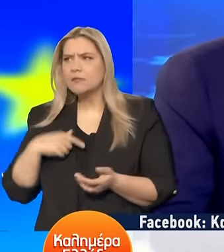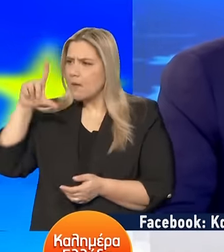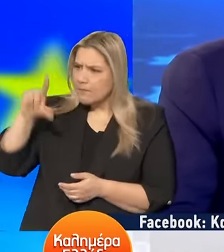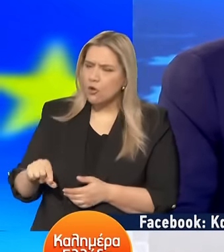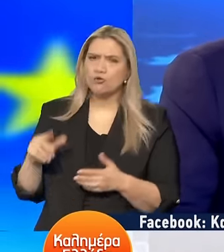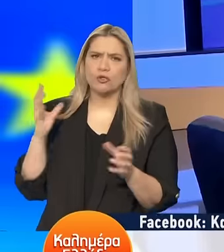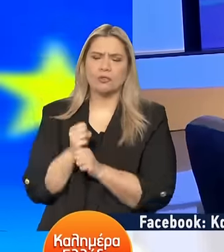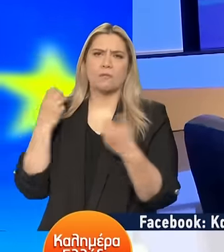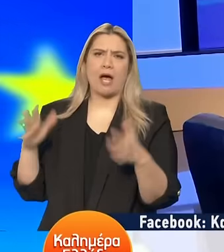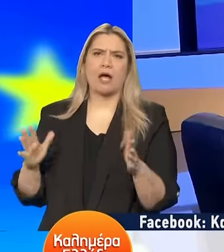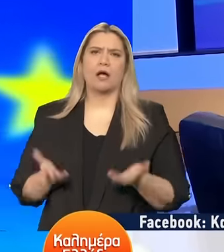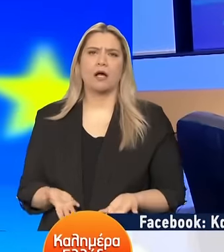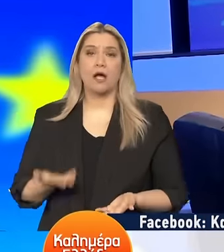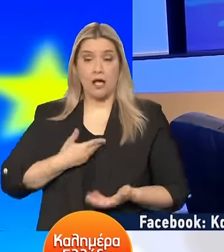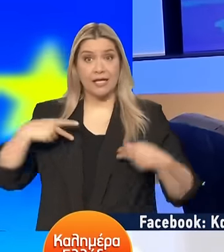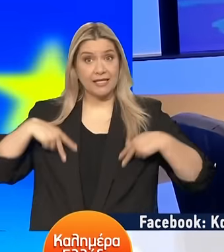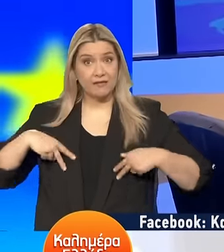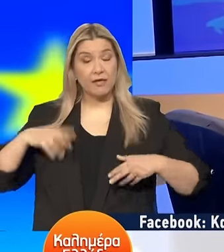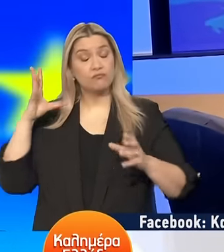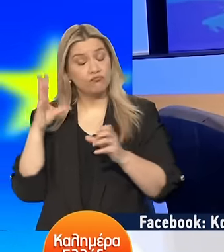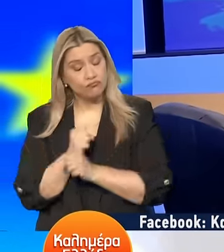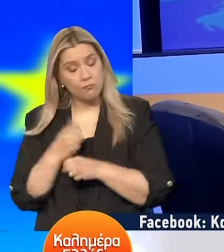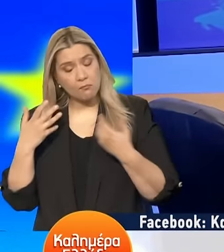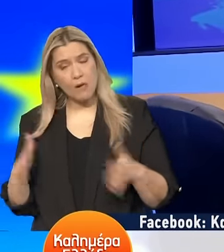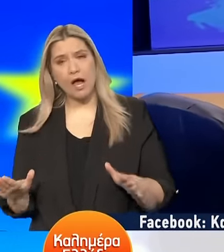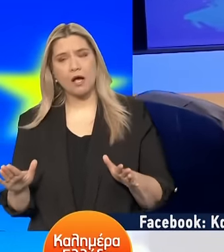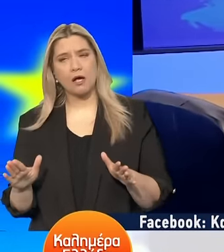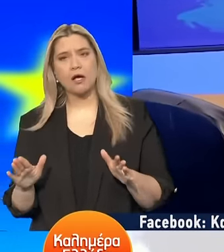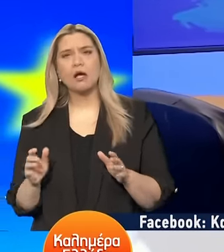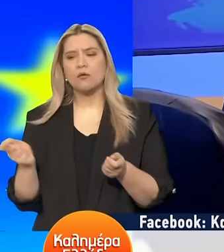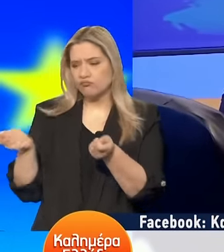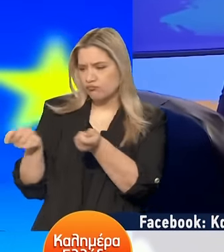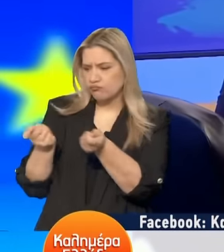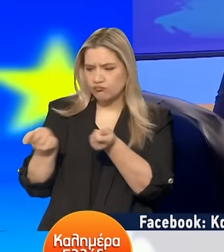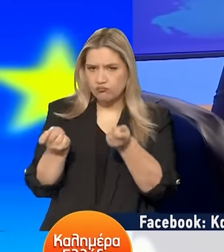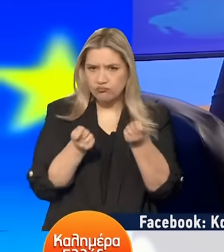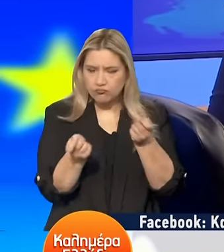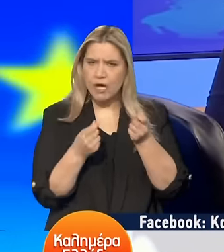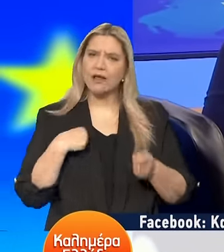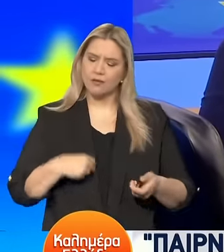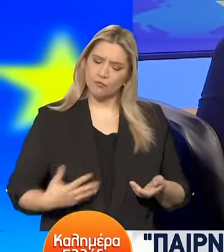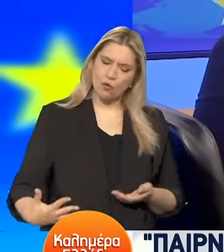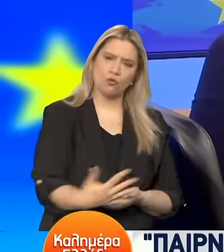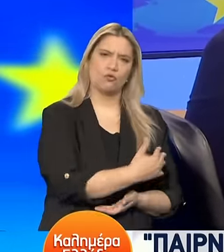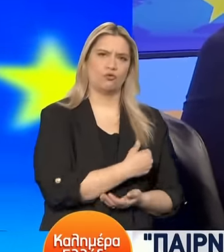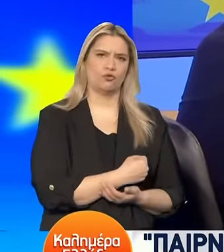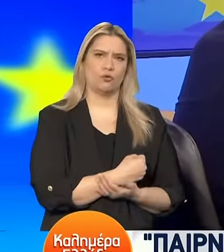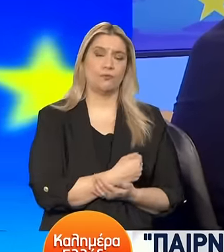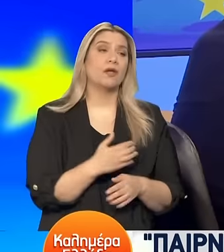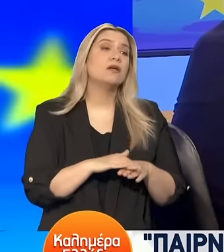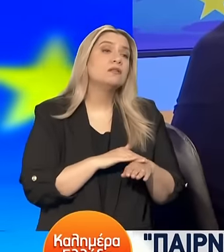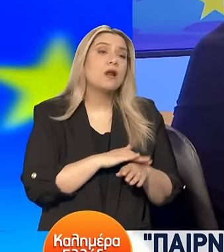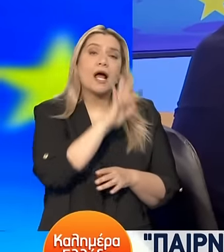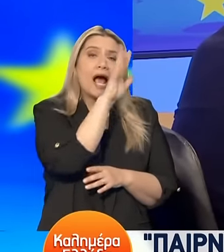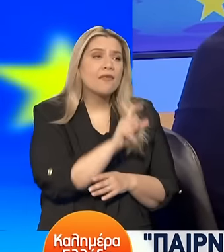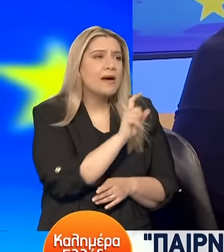φόρων Τις οποίες αυτή η κυβέρνηση μπόρεσε και έκανε Σημαζεύοντας όμως ταυτόχρονα τα δημόσια οικονομικά Ξέρετε και το κόστος ζωής όμως Δηλαδή